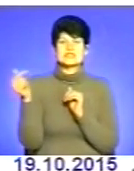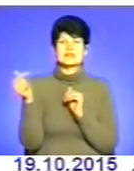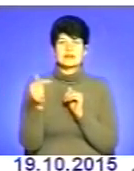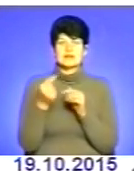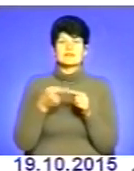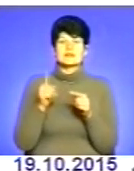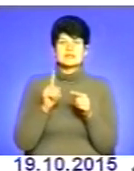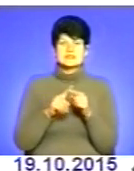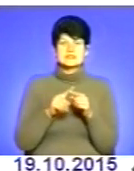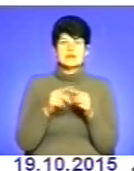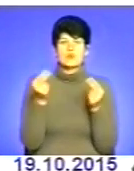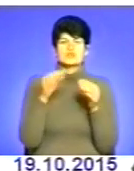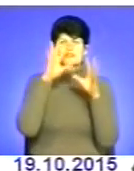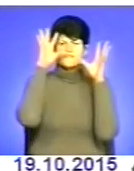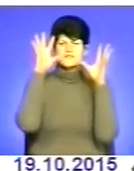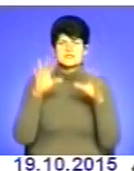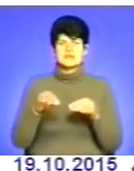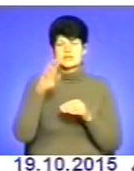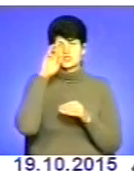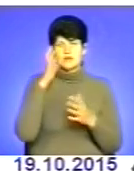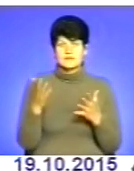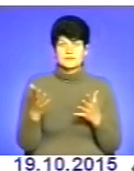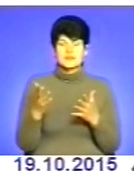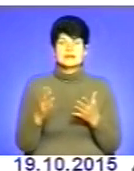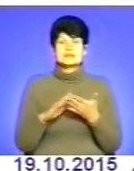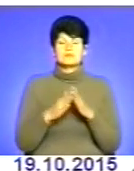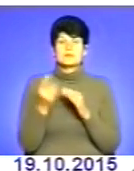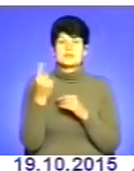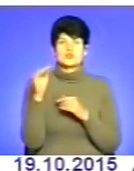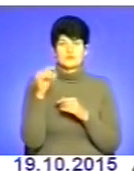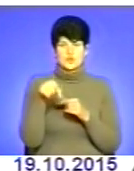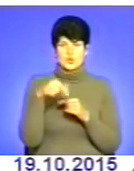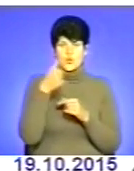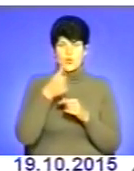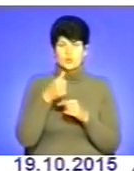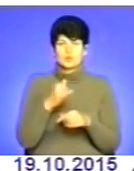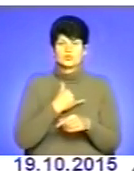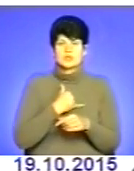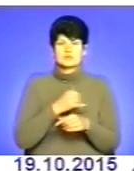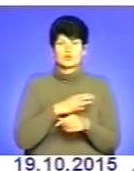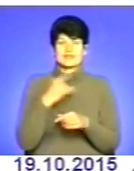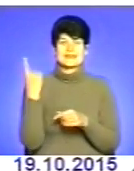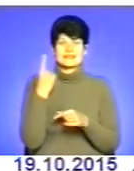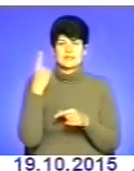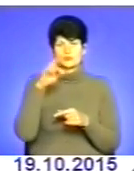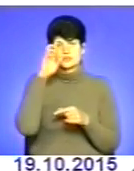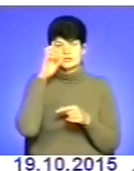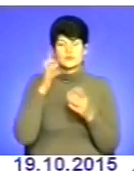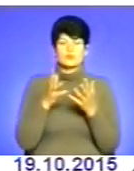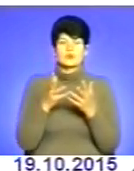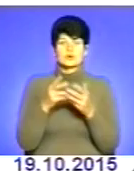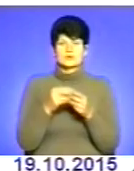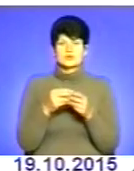цієї держави Зараз, станом на 1 жовтня цього року, нас було на єдиному казначейському рахунку